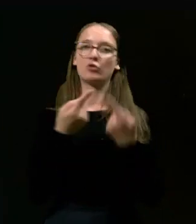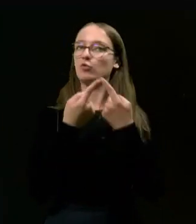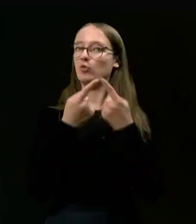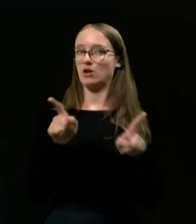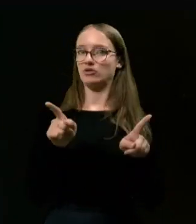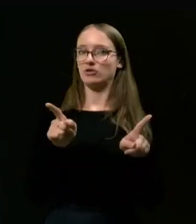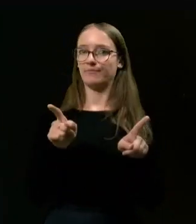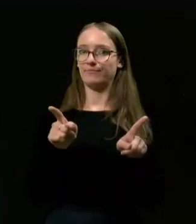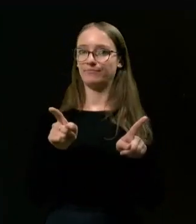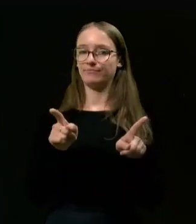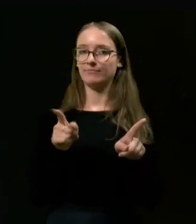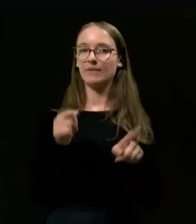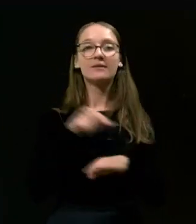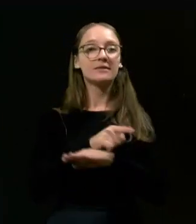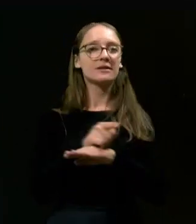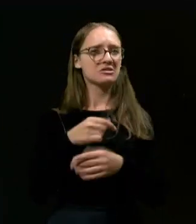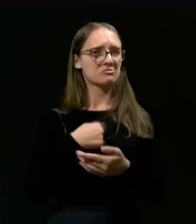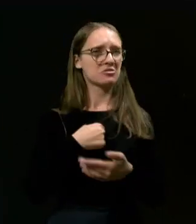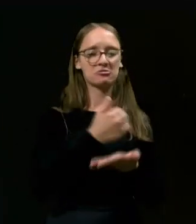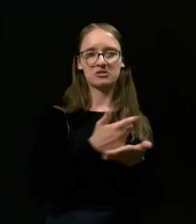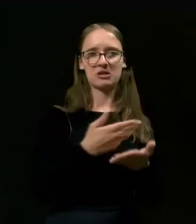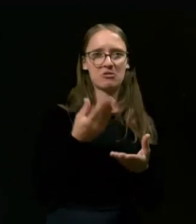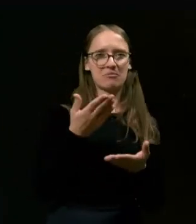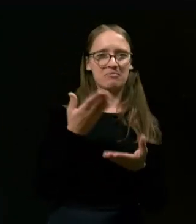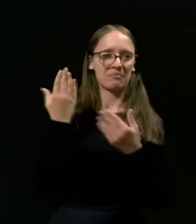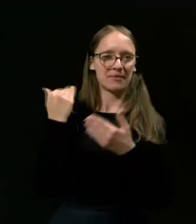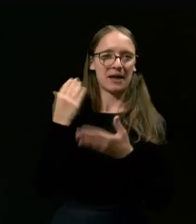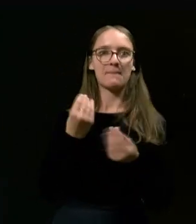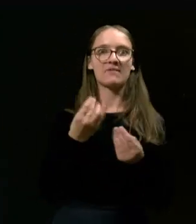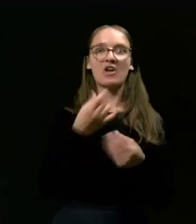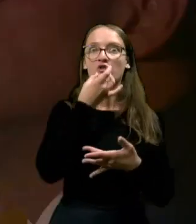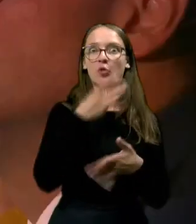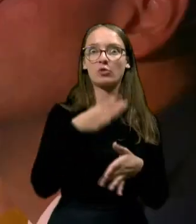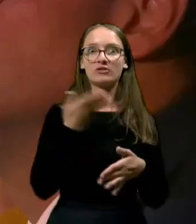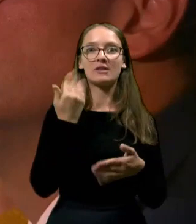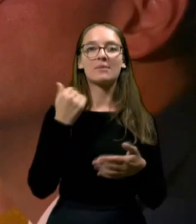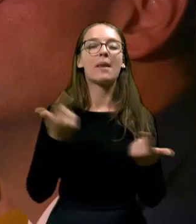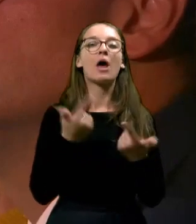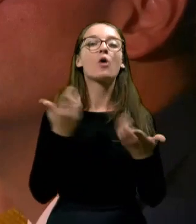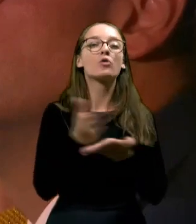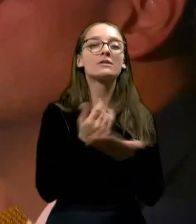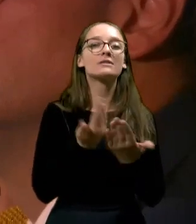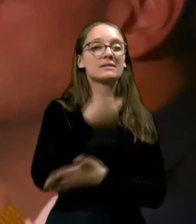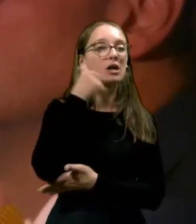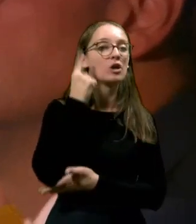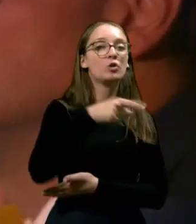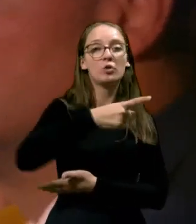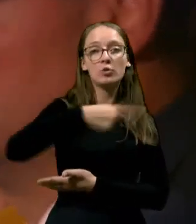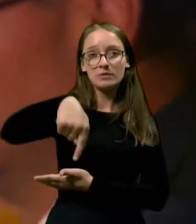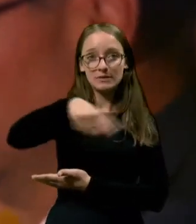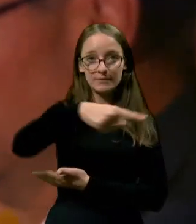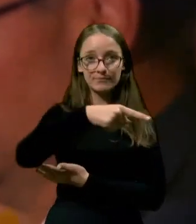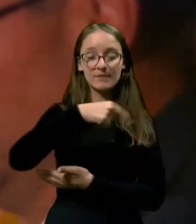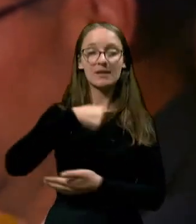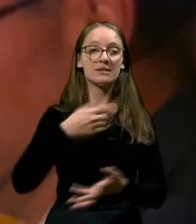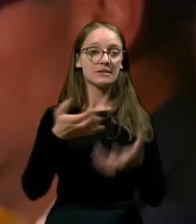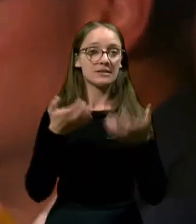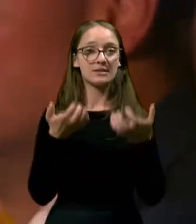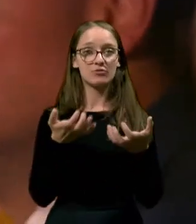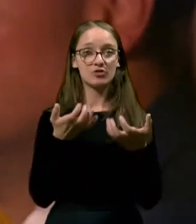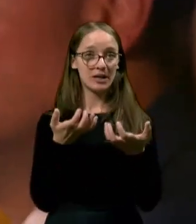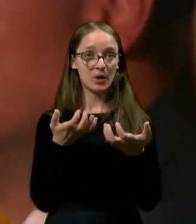Ker sem jo takrat ocenil, da je preveč toksična, zato, da bi lahko bila koristna za ljudi. Želel sem si